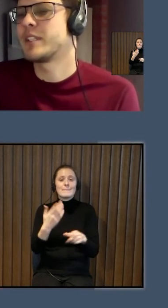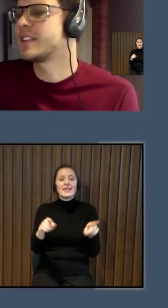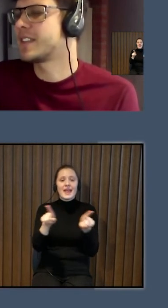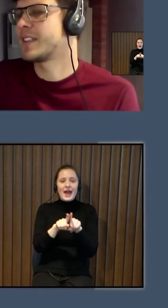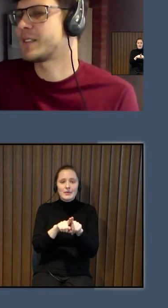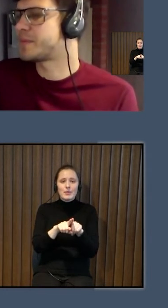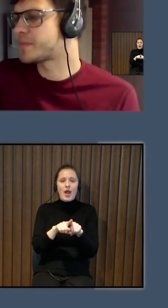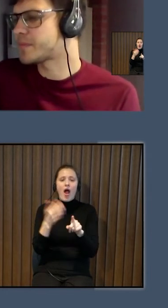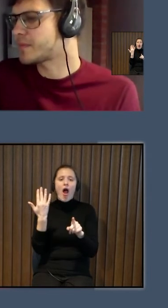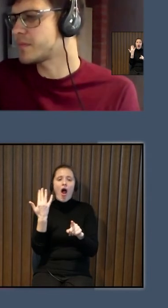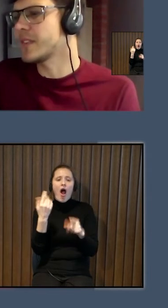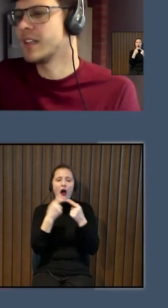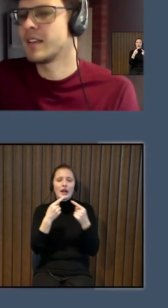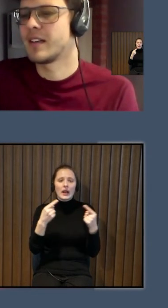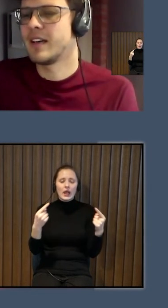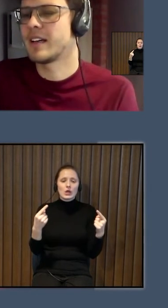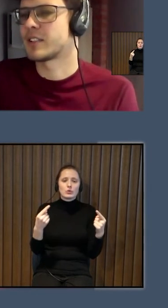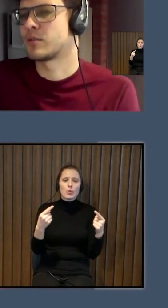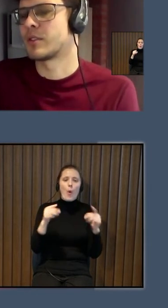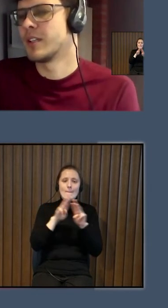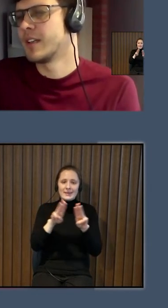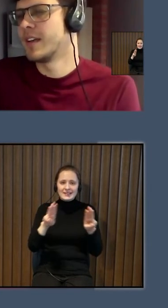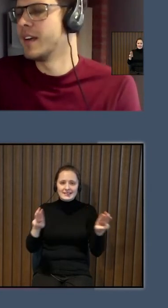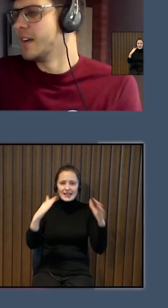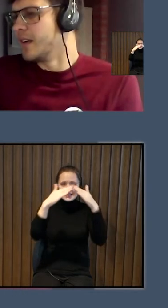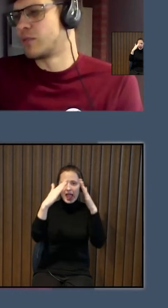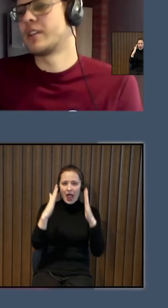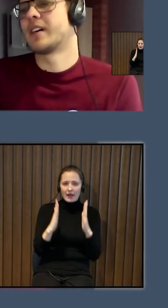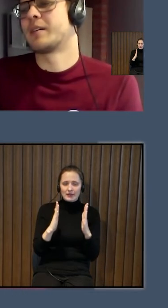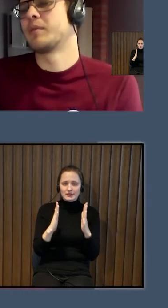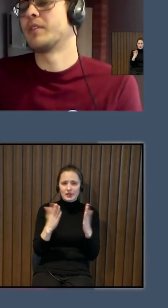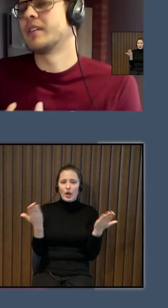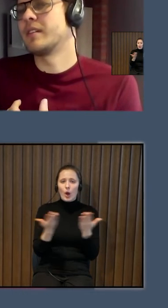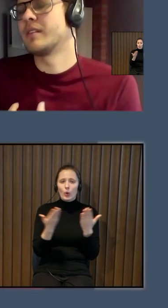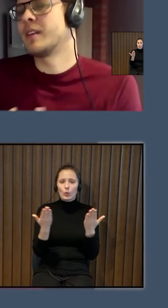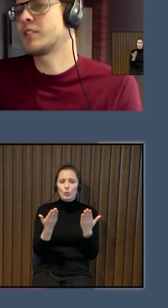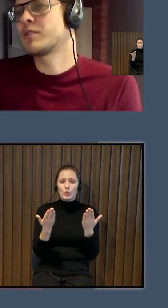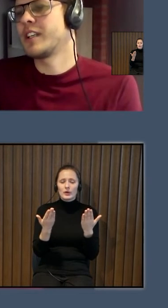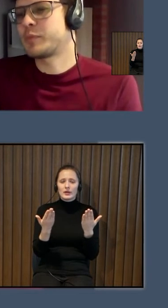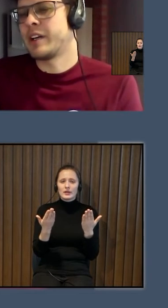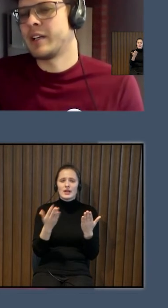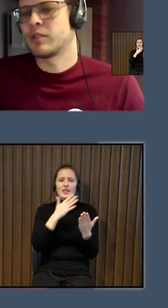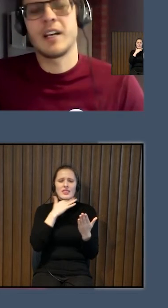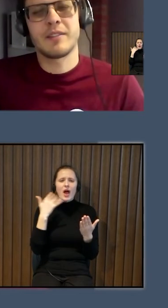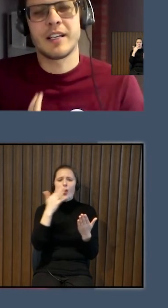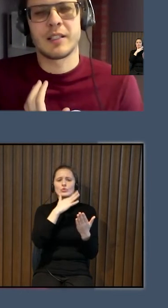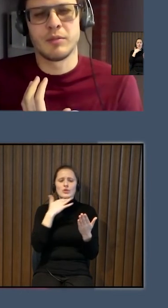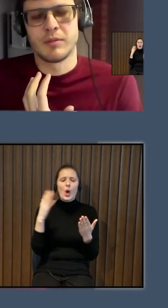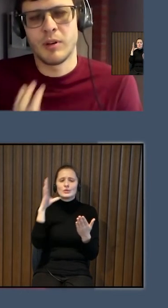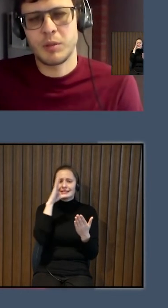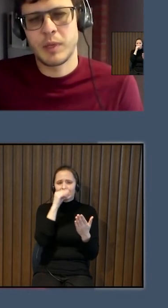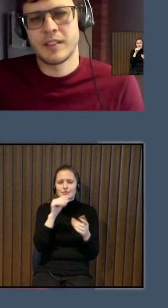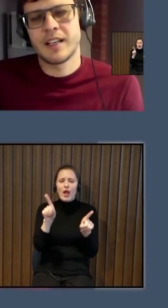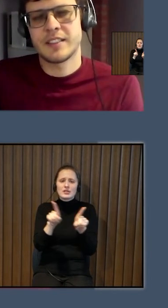ārlietu ministries ēkas, kur ir daudz, daudz iespēju, kā